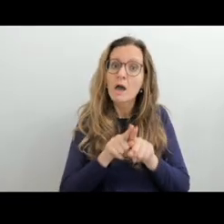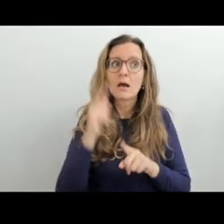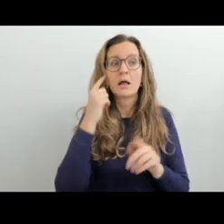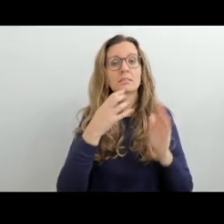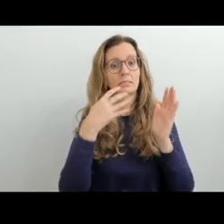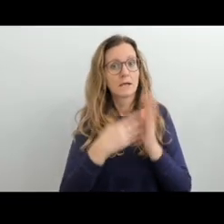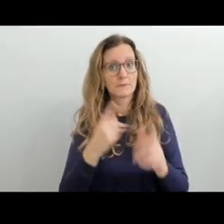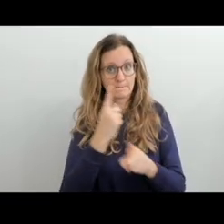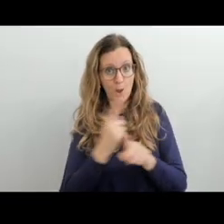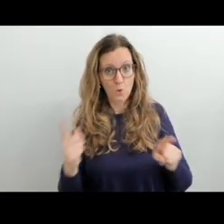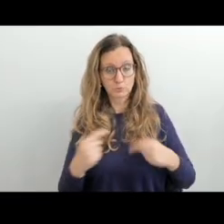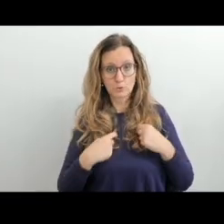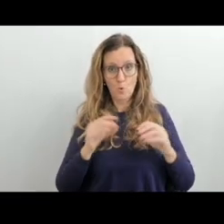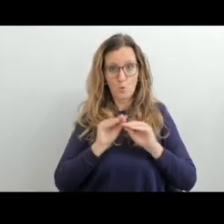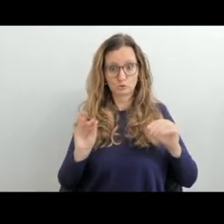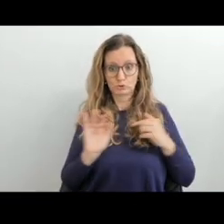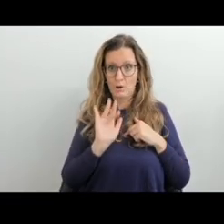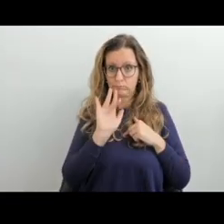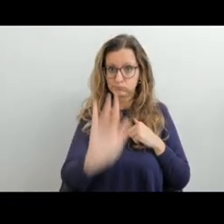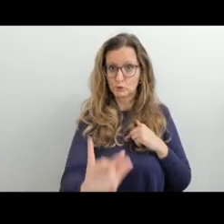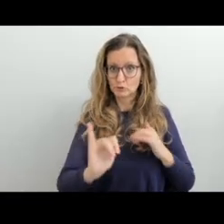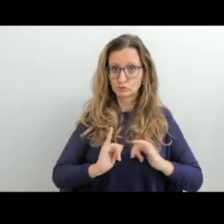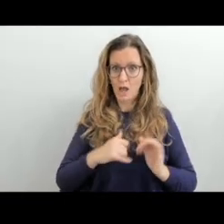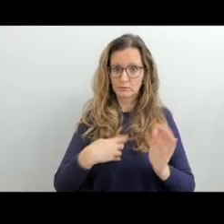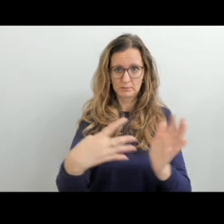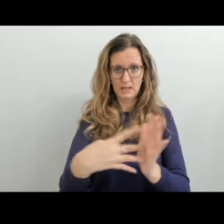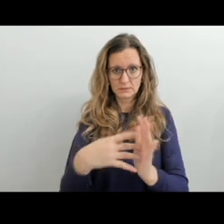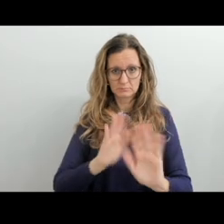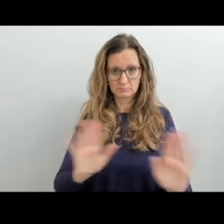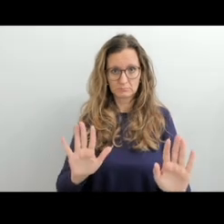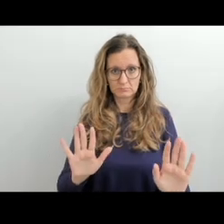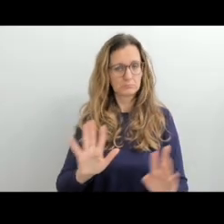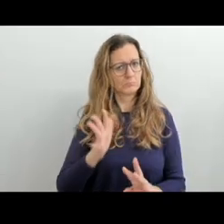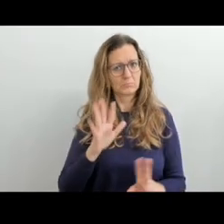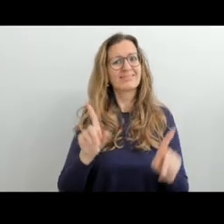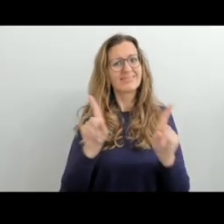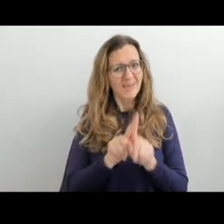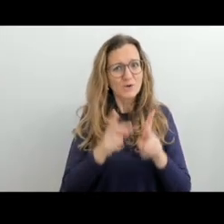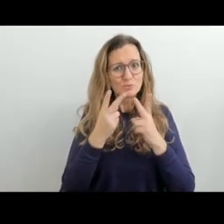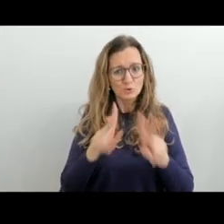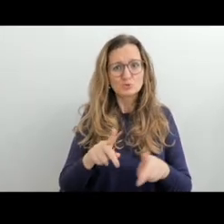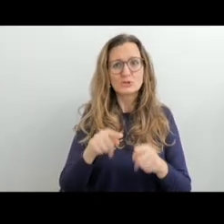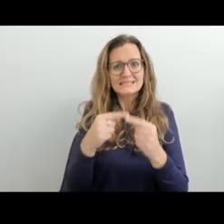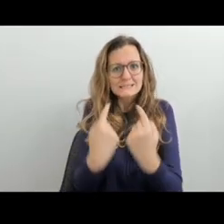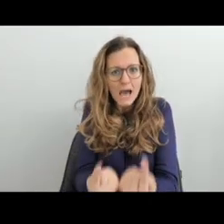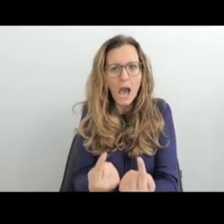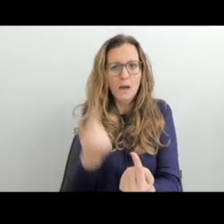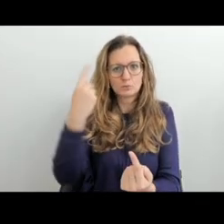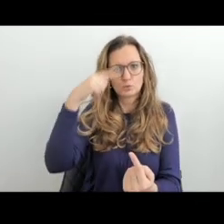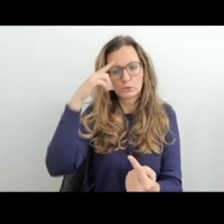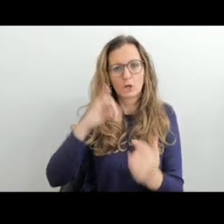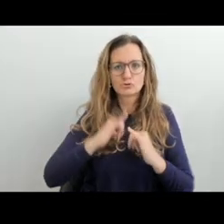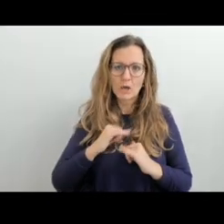Je možné to testovat jednou anebo opakovaně. Také je důležité se zamyslet nad tím,